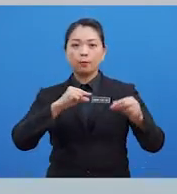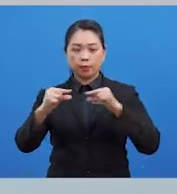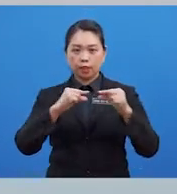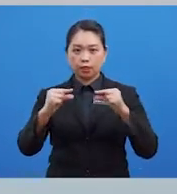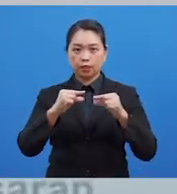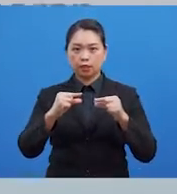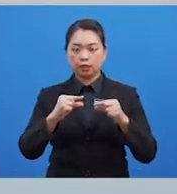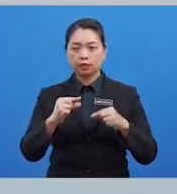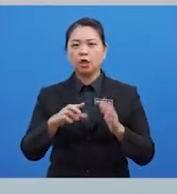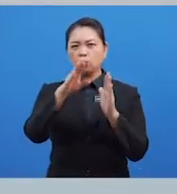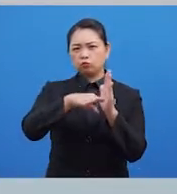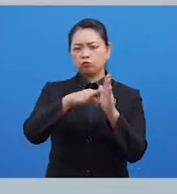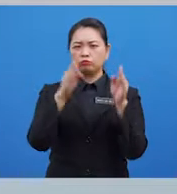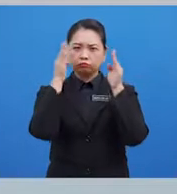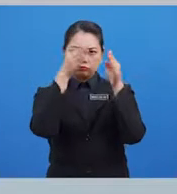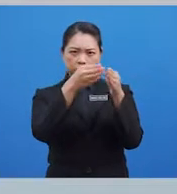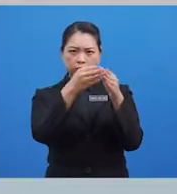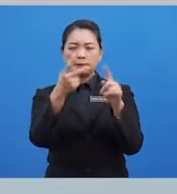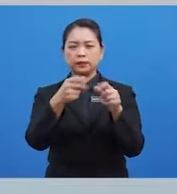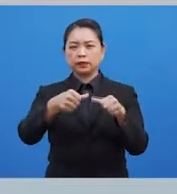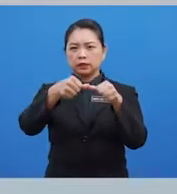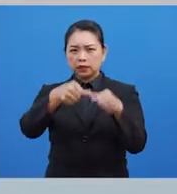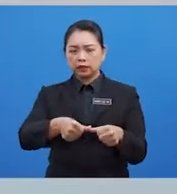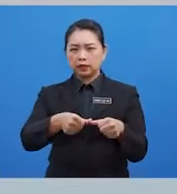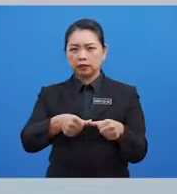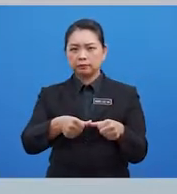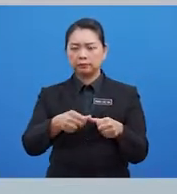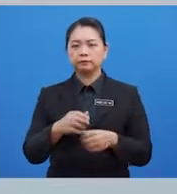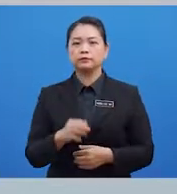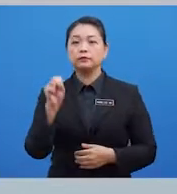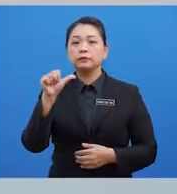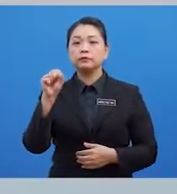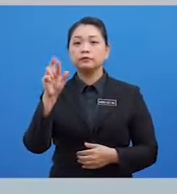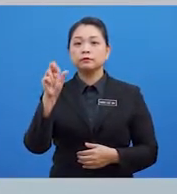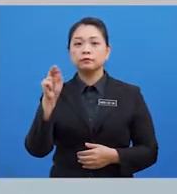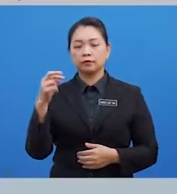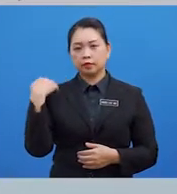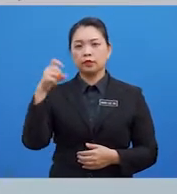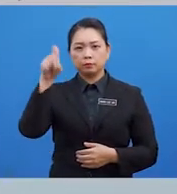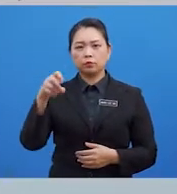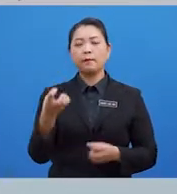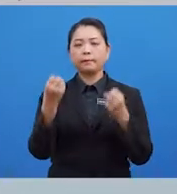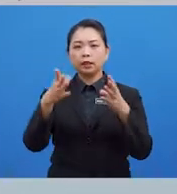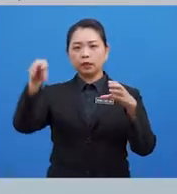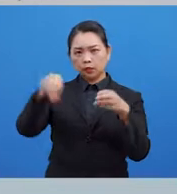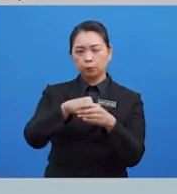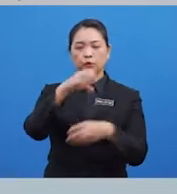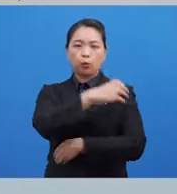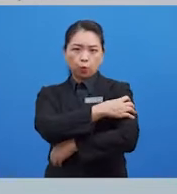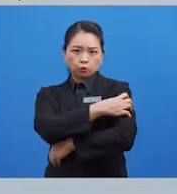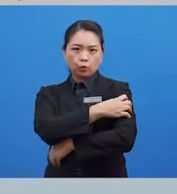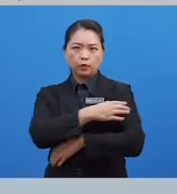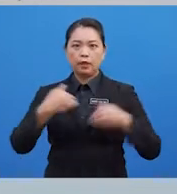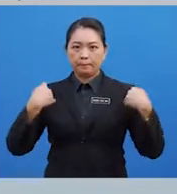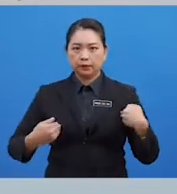Pergerakan Ia Kurang Menumpukan Kepada Ketepatan Sasaran Dan Memerlukan Banyak Penglibatan